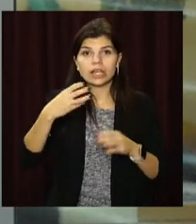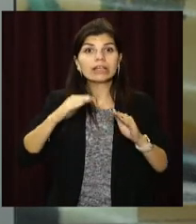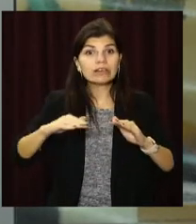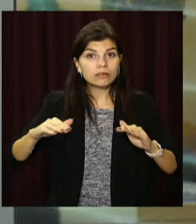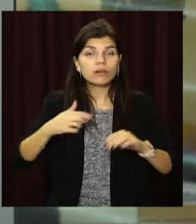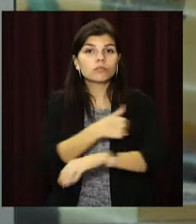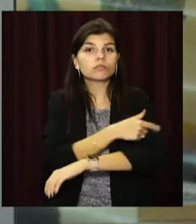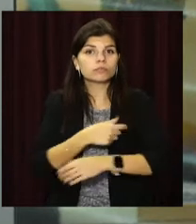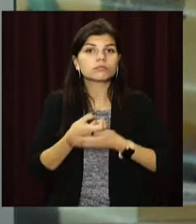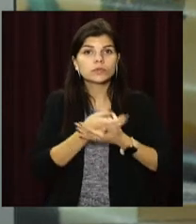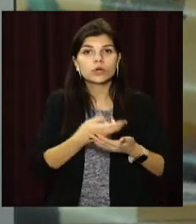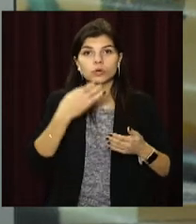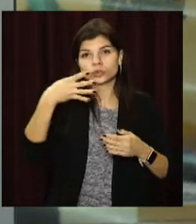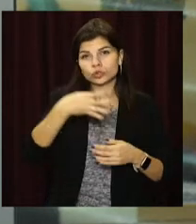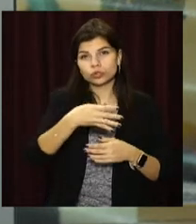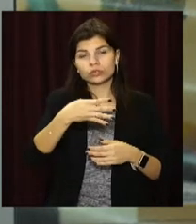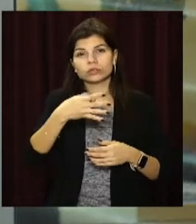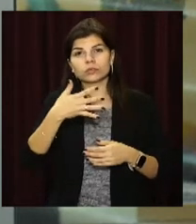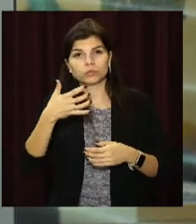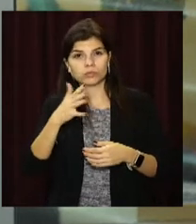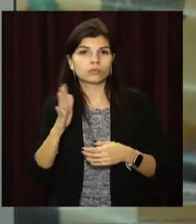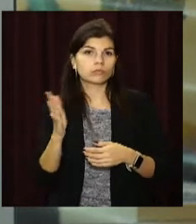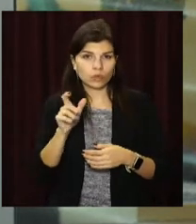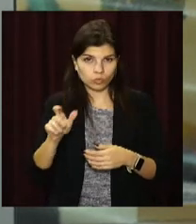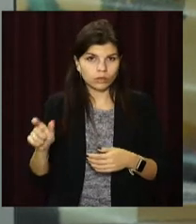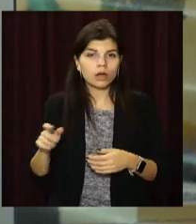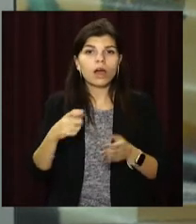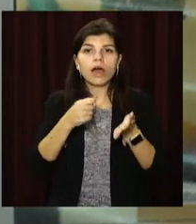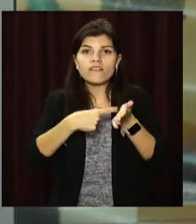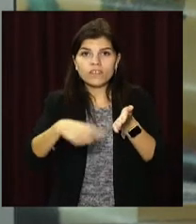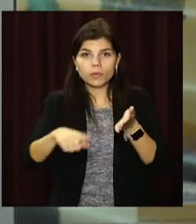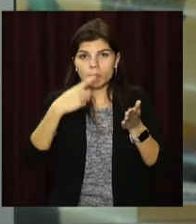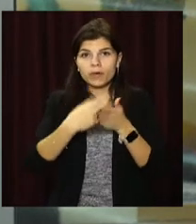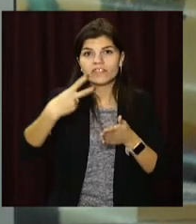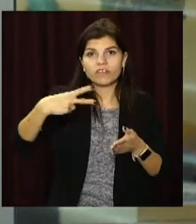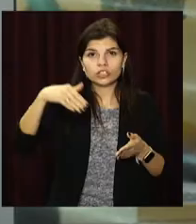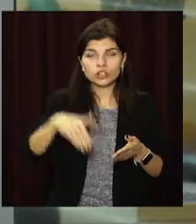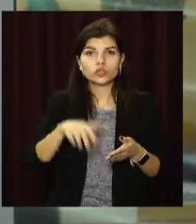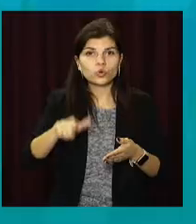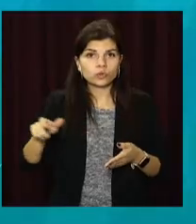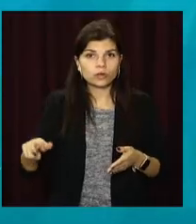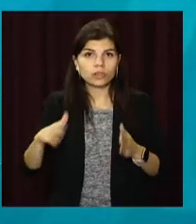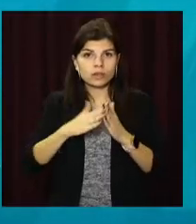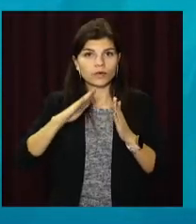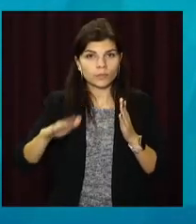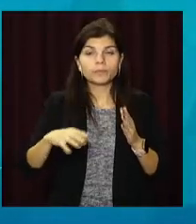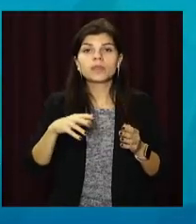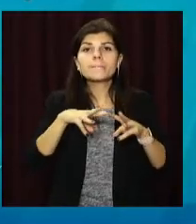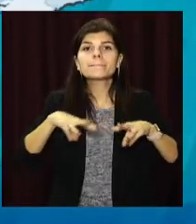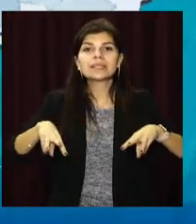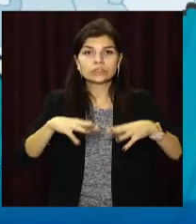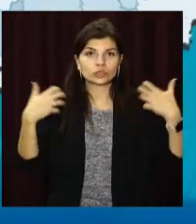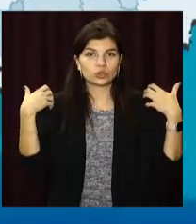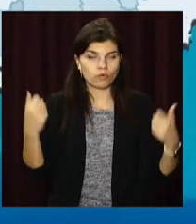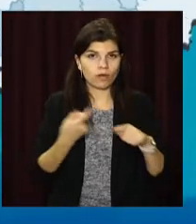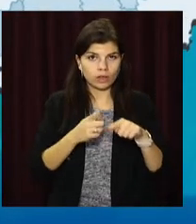Ушпиталили практично 4,5 тисячі людей, натомість виписали понад 20 тисяч пацієнтів. Зазначають у Міністерстві